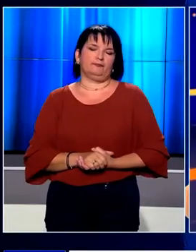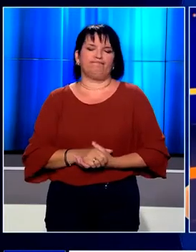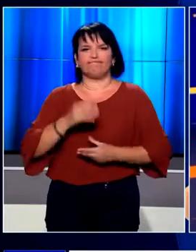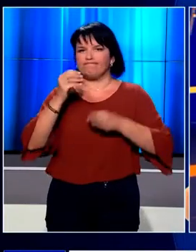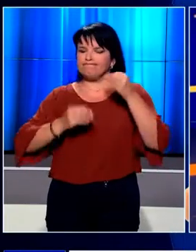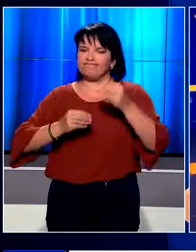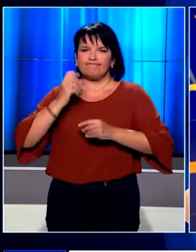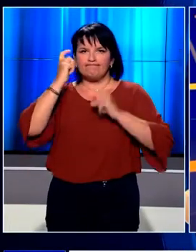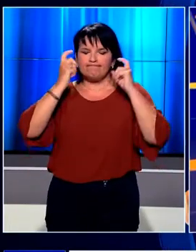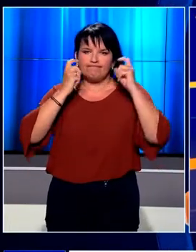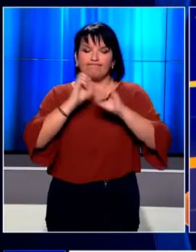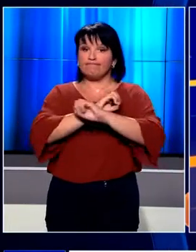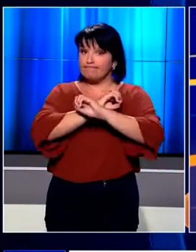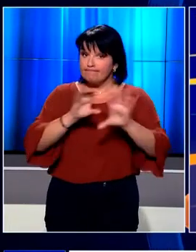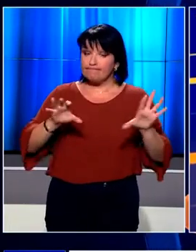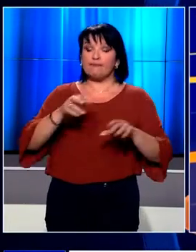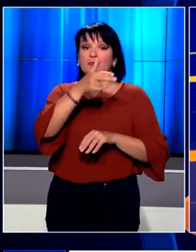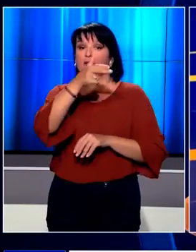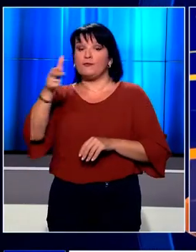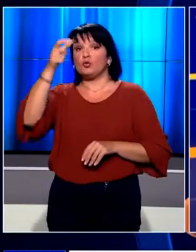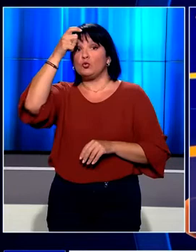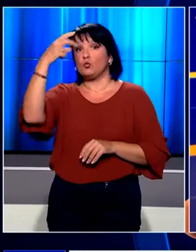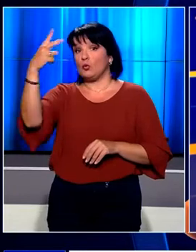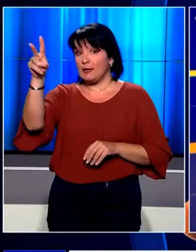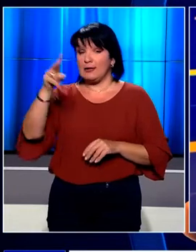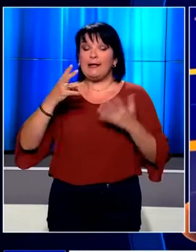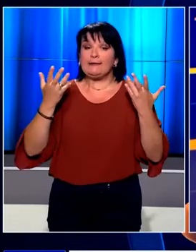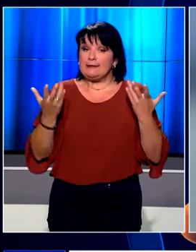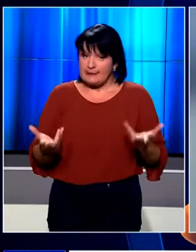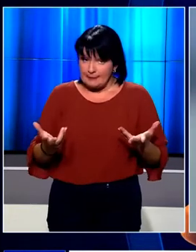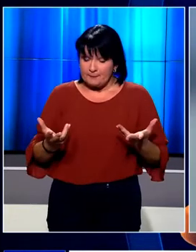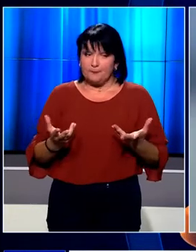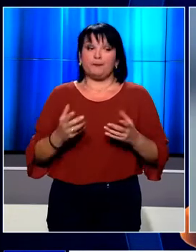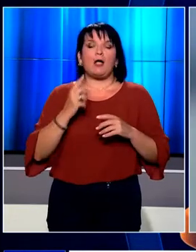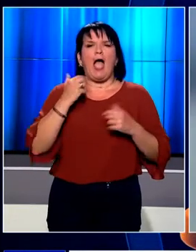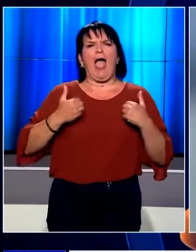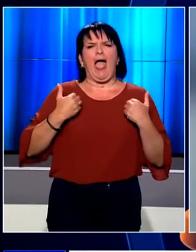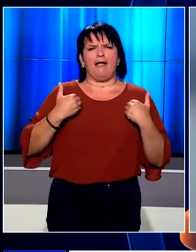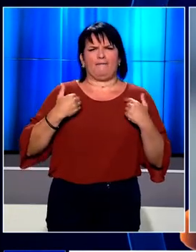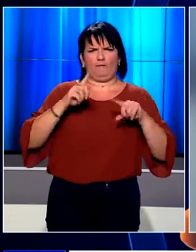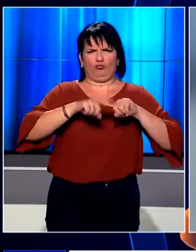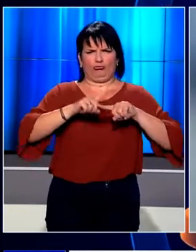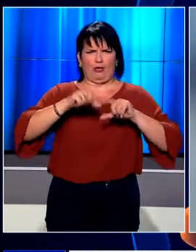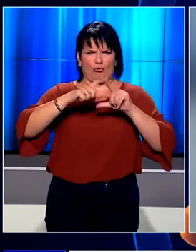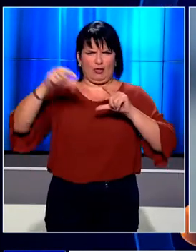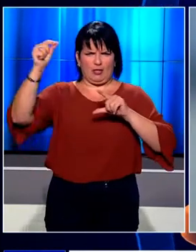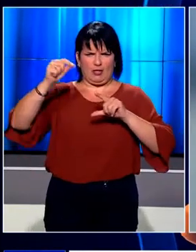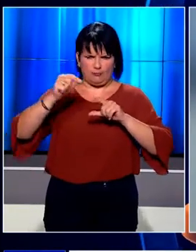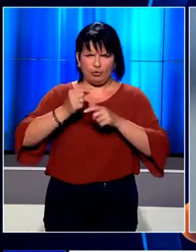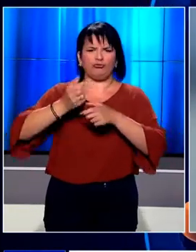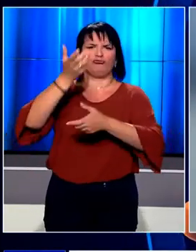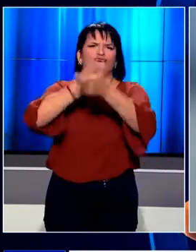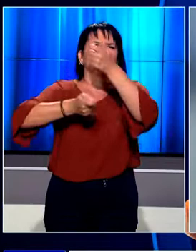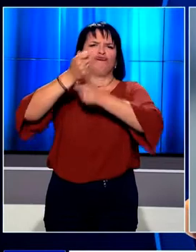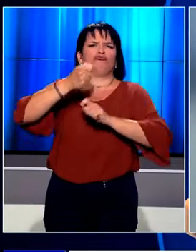Προβληματισμό έχει προκαλέσει δημοσιοποίηση βίντεο από τουρκικά μέσα ενημέρωσης που εμφανίζει έφηβο Ελληνοκύπριο να κατεβάζει τουρκική